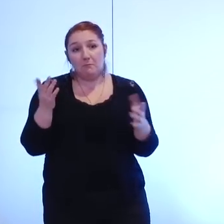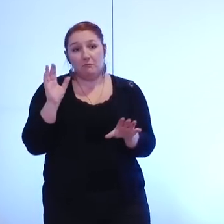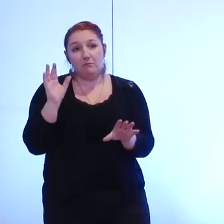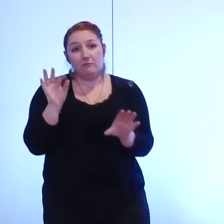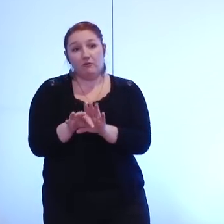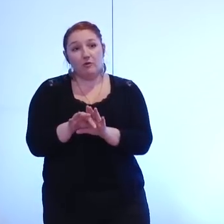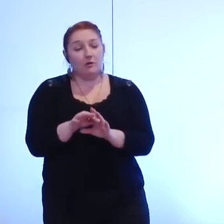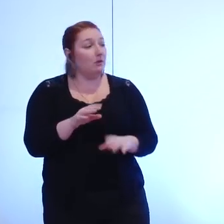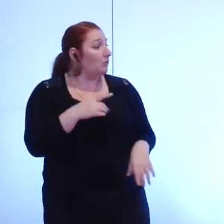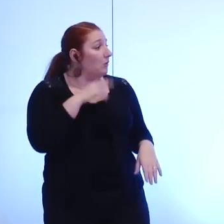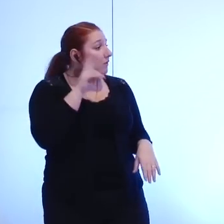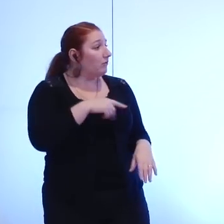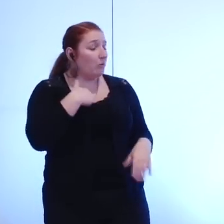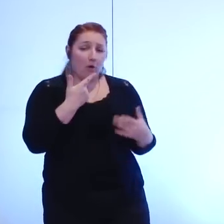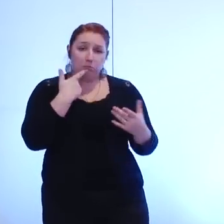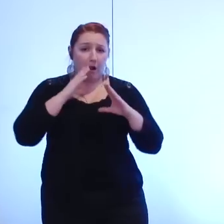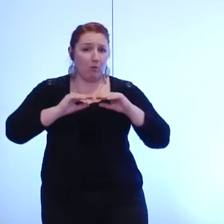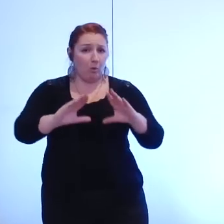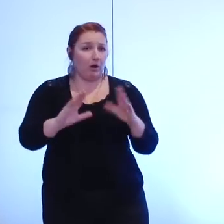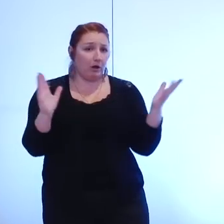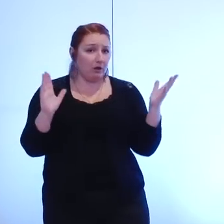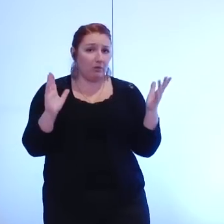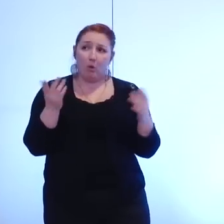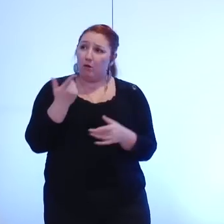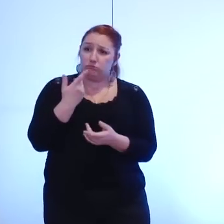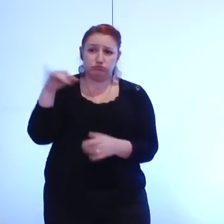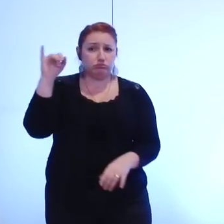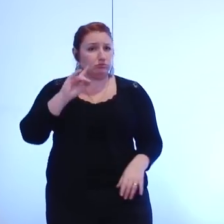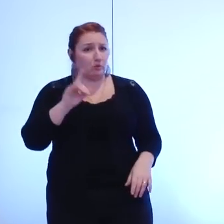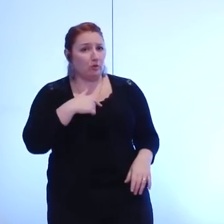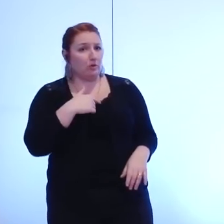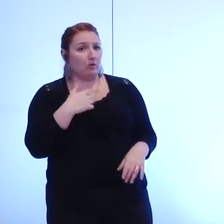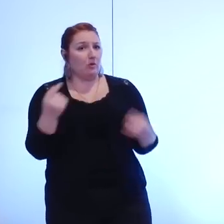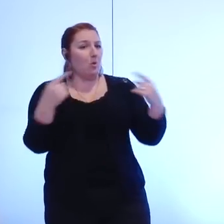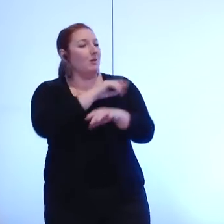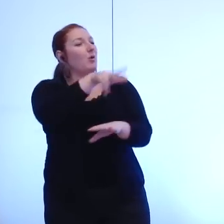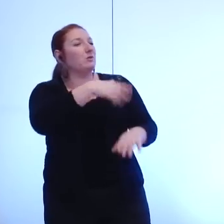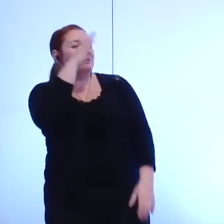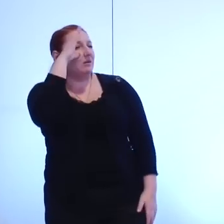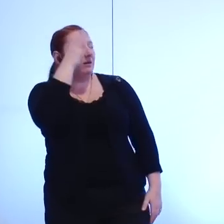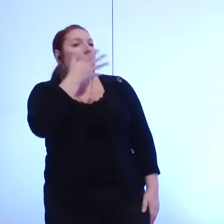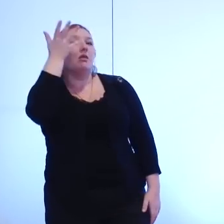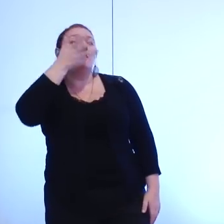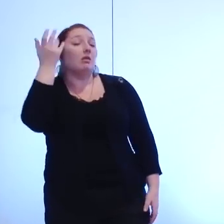essayer d'être très concret très précis merci à la différence de tout ce que j'ai entendu pendant 3 heures tout à l'heure